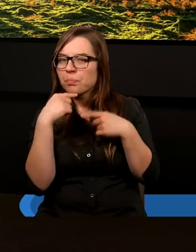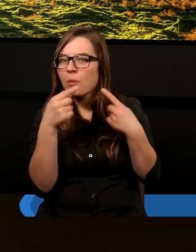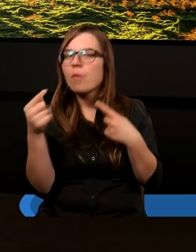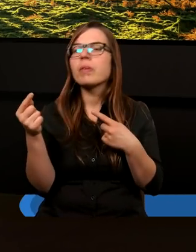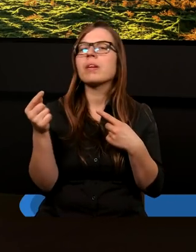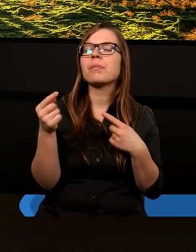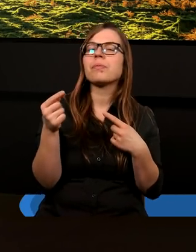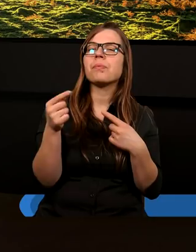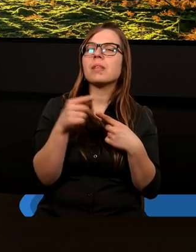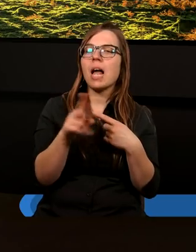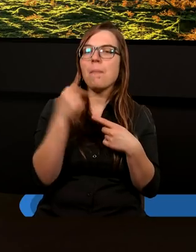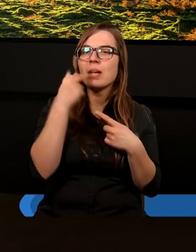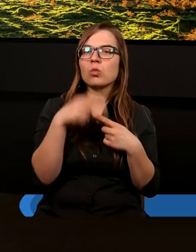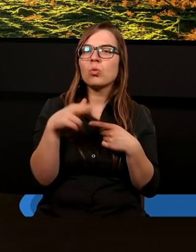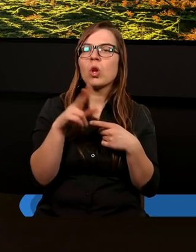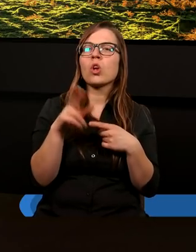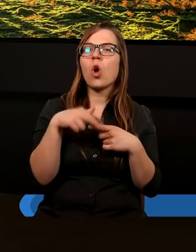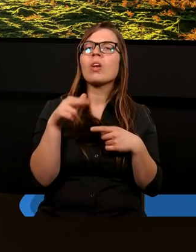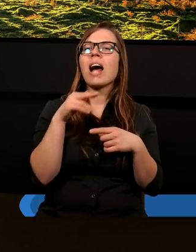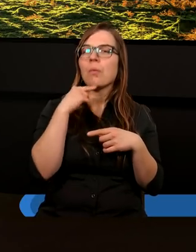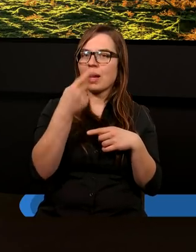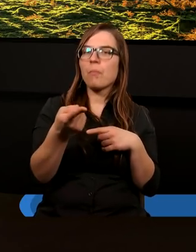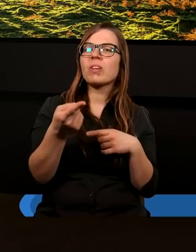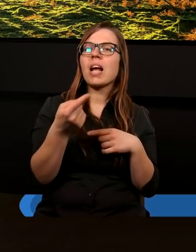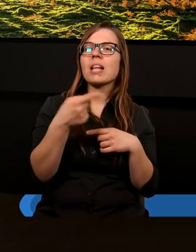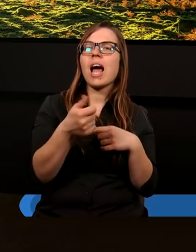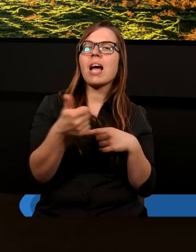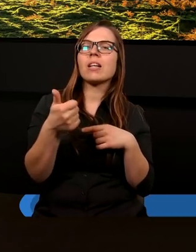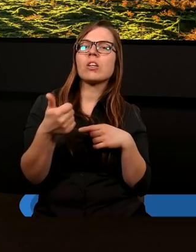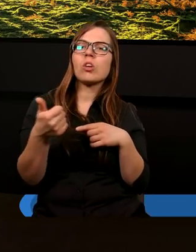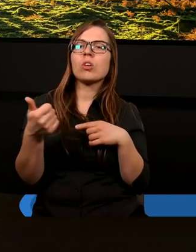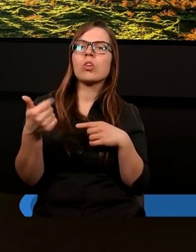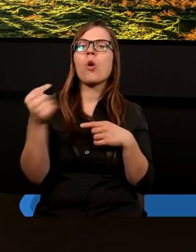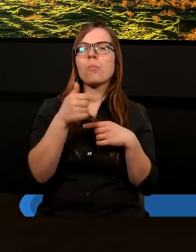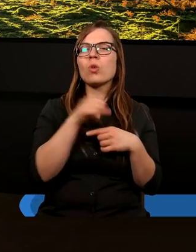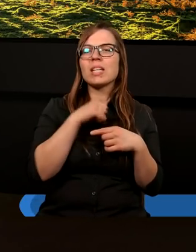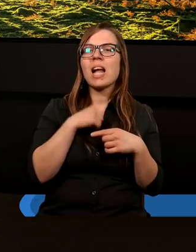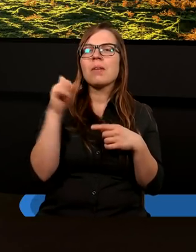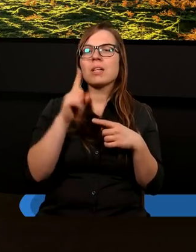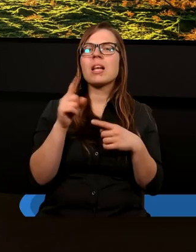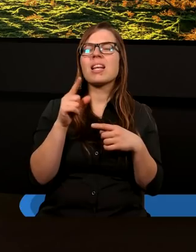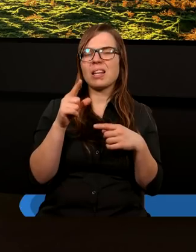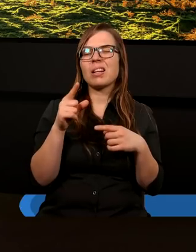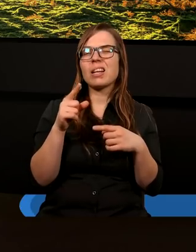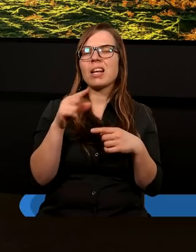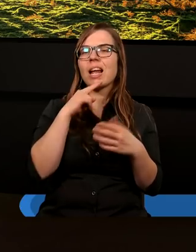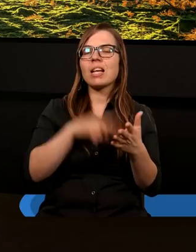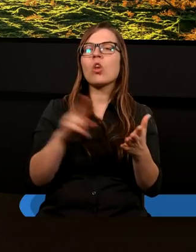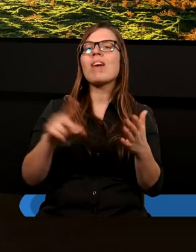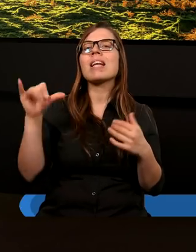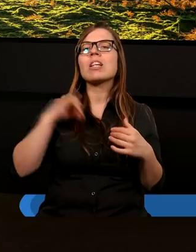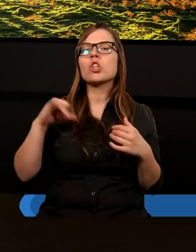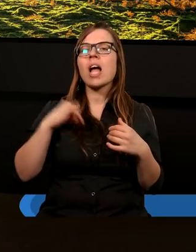już wypowiedziane, gdy walczymy o tę jedność, czasami musimy zrezygnować troszkę z siebie, prawda? Bo